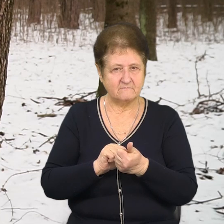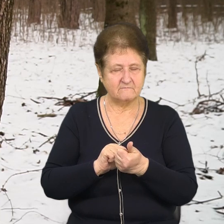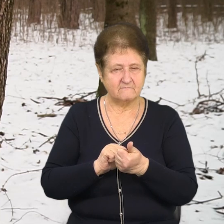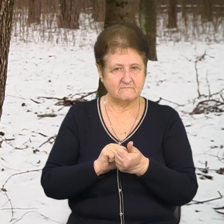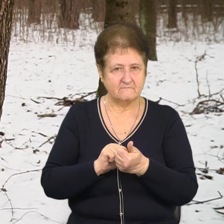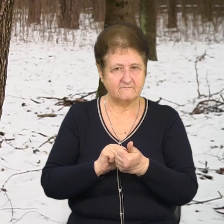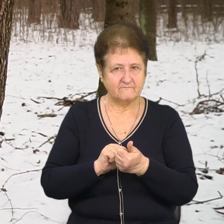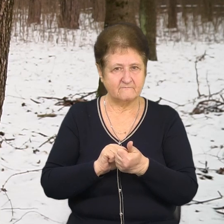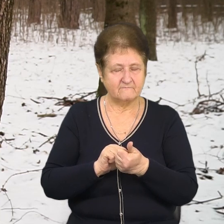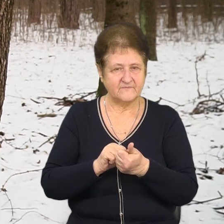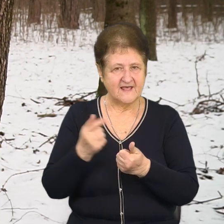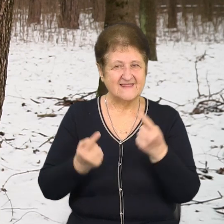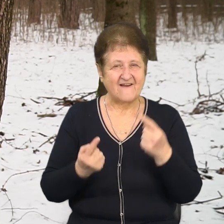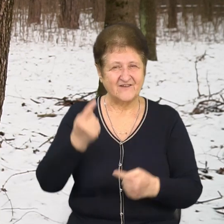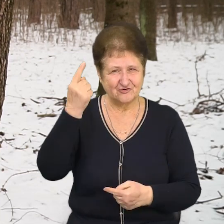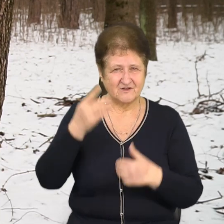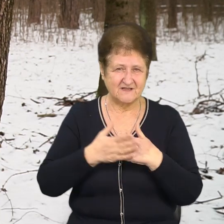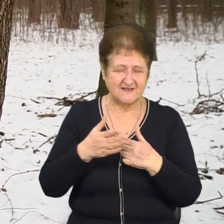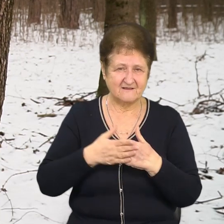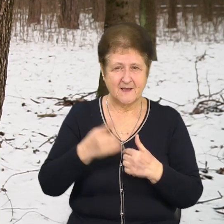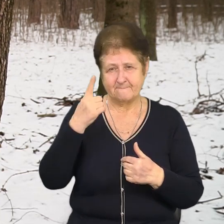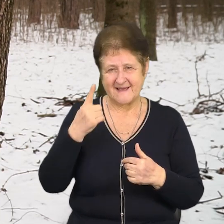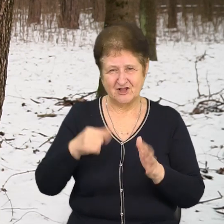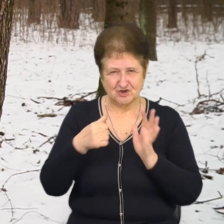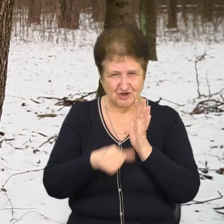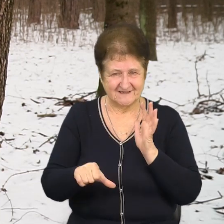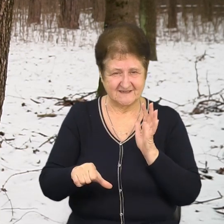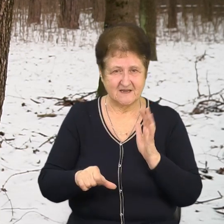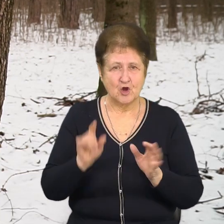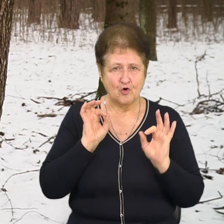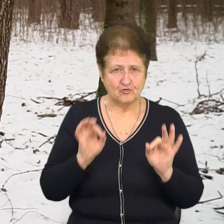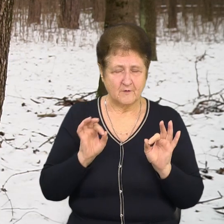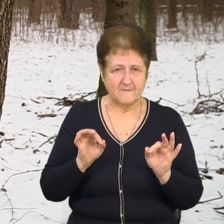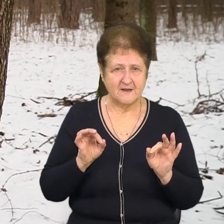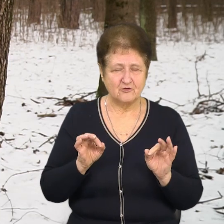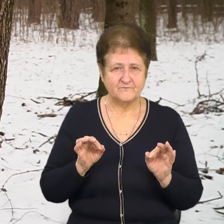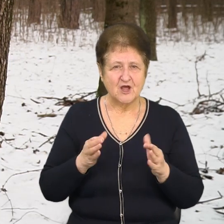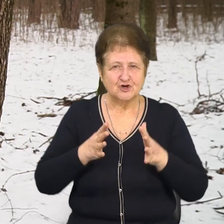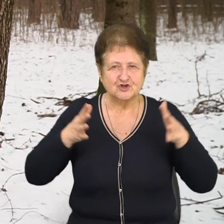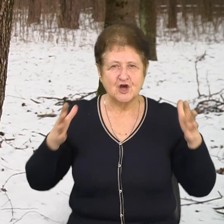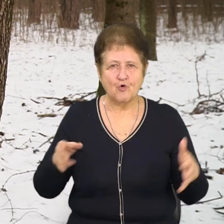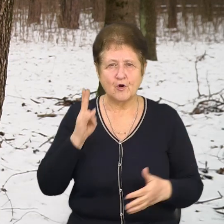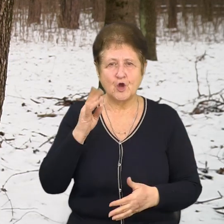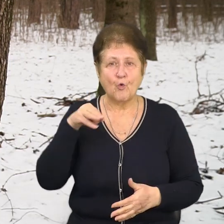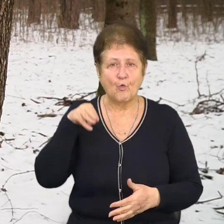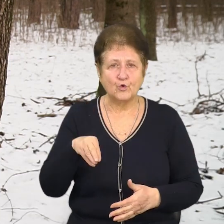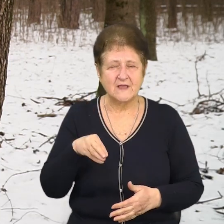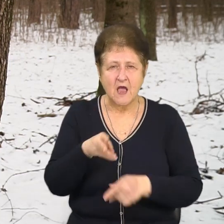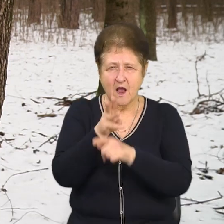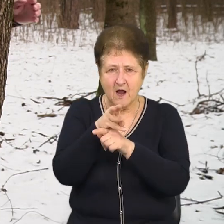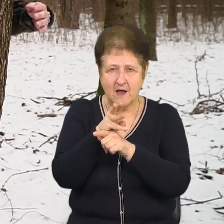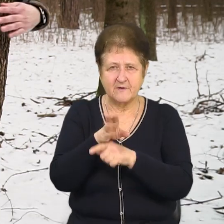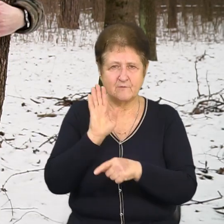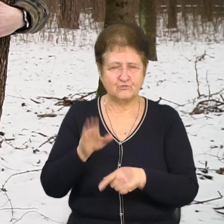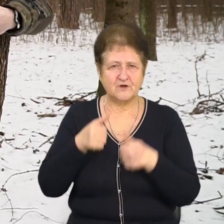Десь на висоті півтора-метри швидсят. Нормально, тут широкий кут камери і воно буде дуже-дуже добрий